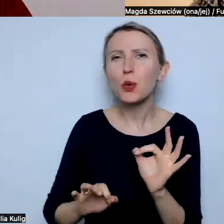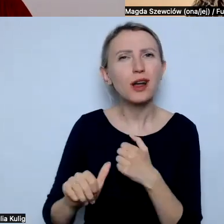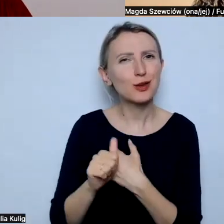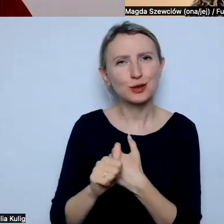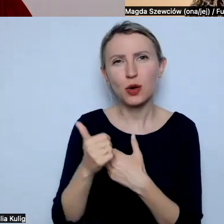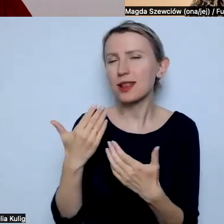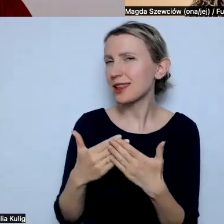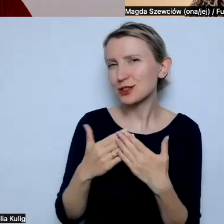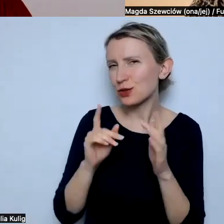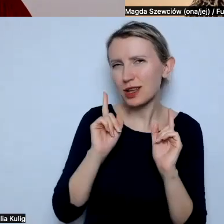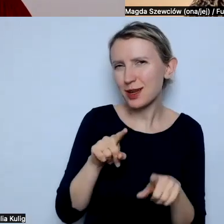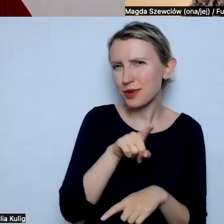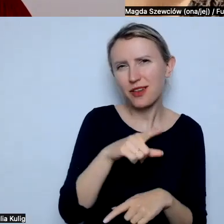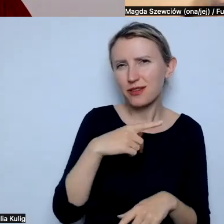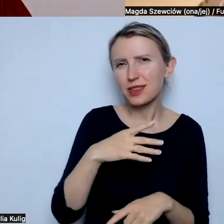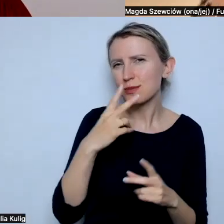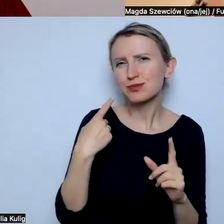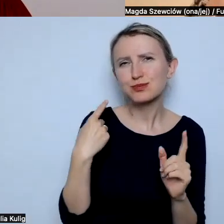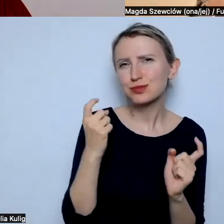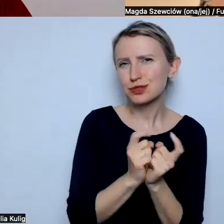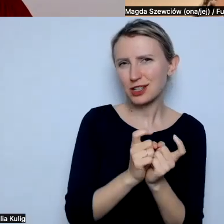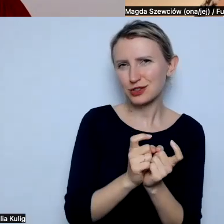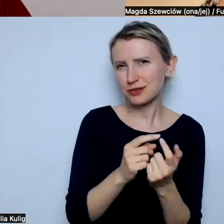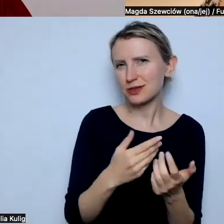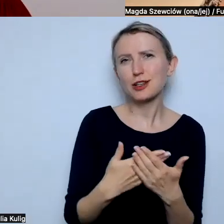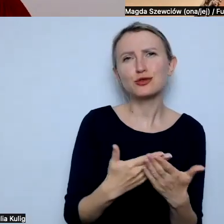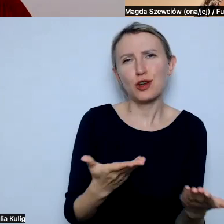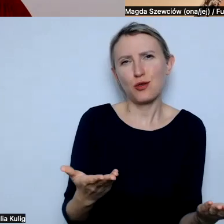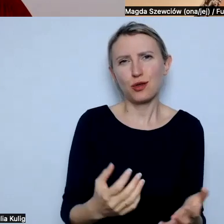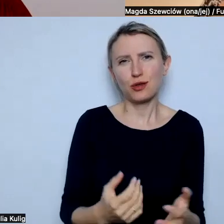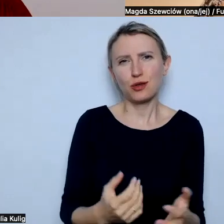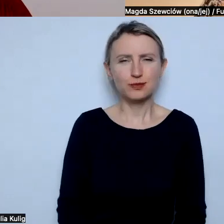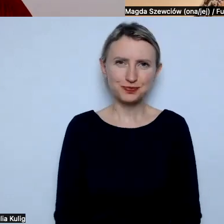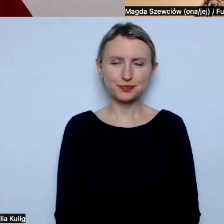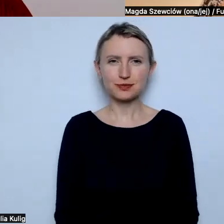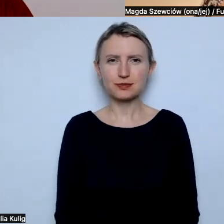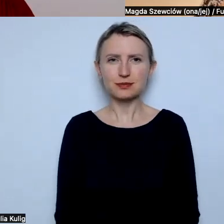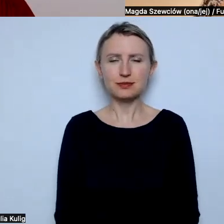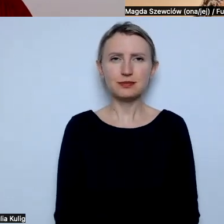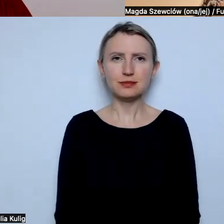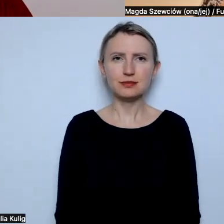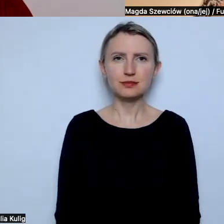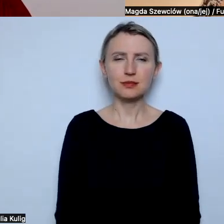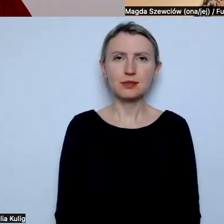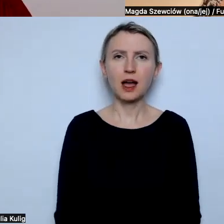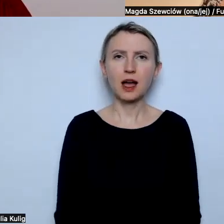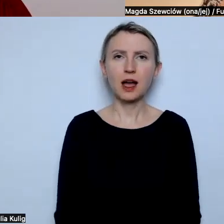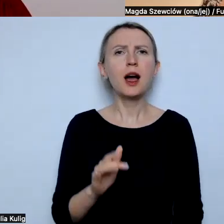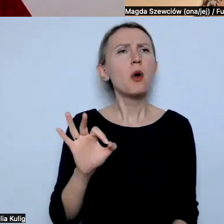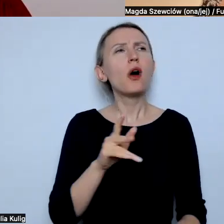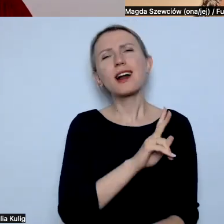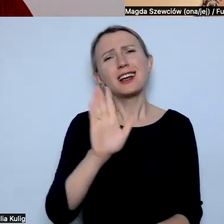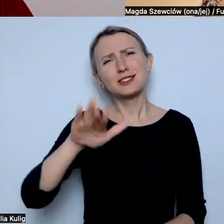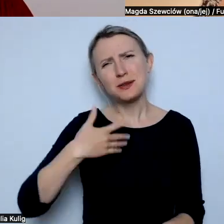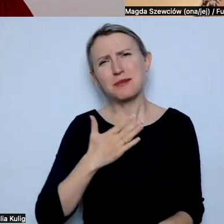właściwie jestem przeciwna albo przeciwny? Bo wiesz, wszyscy tak mamy, że